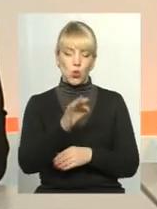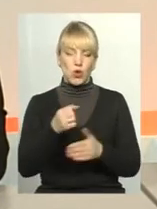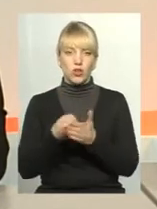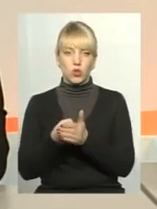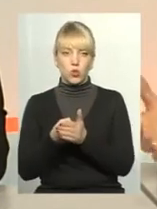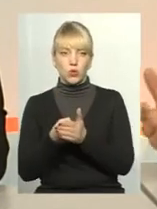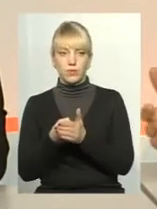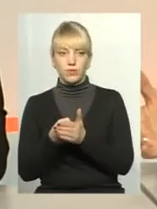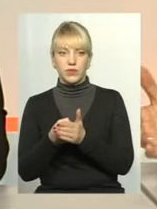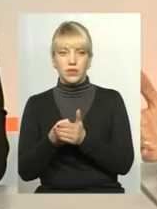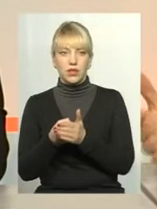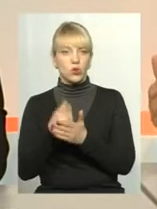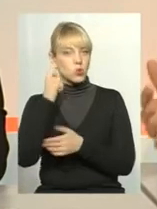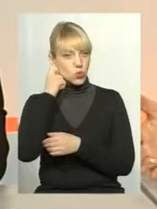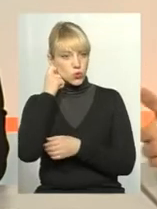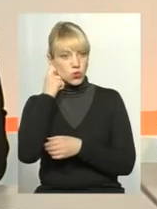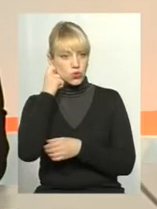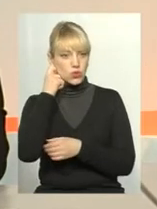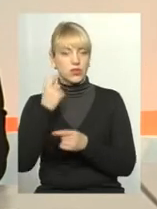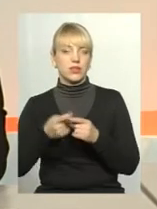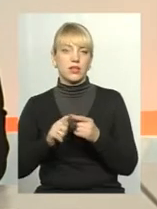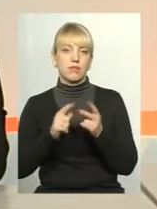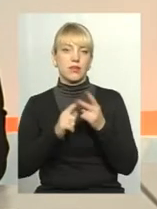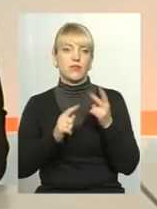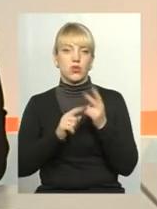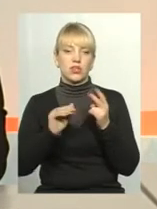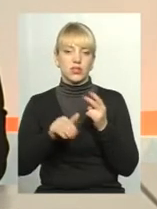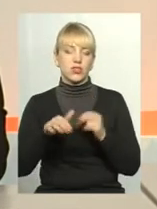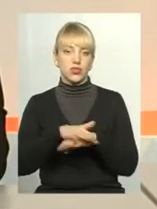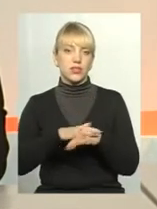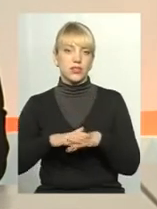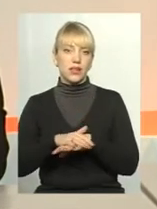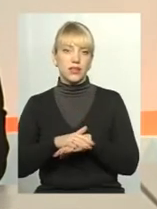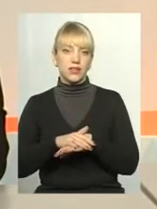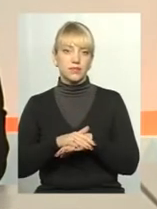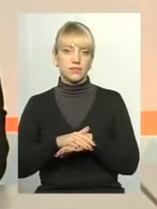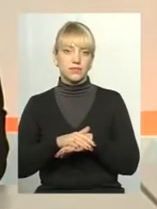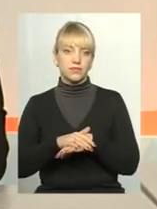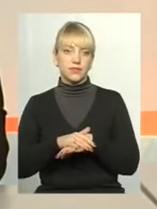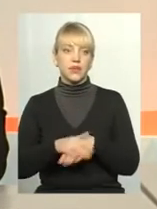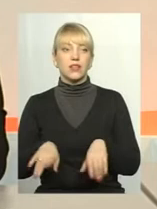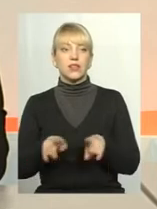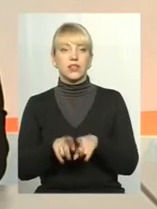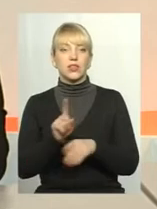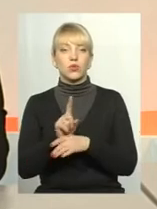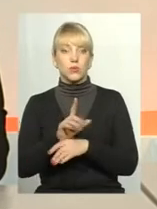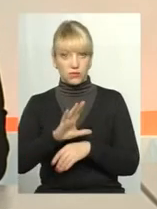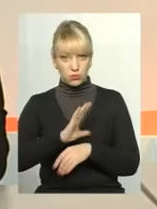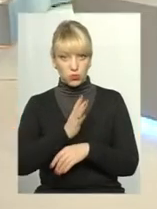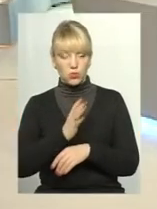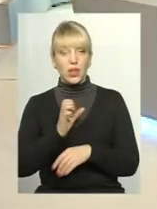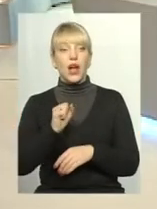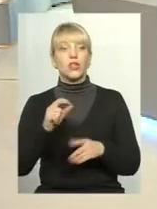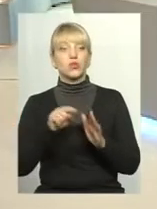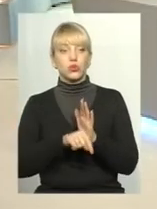певної межі, це півтори тисячі населення. Такі нормативи були. І